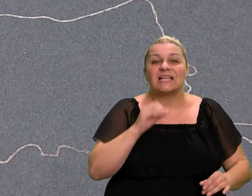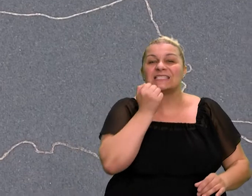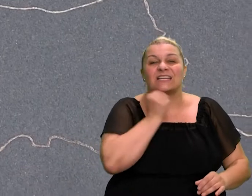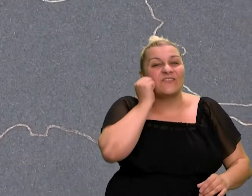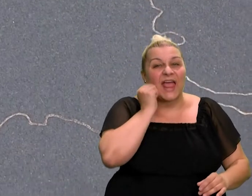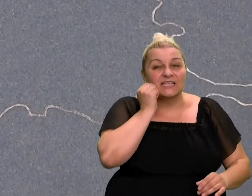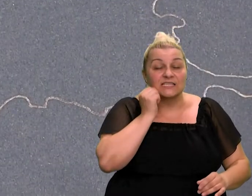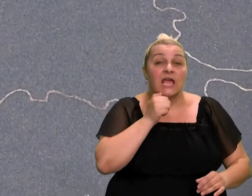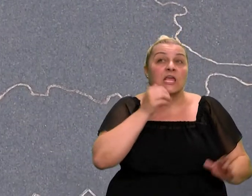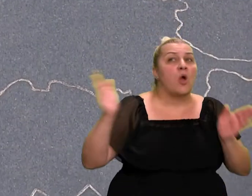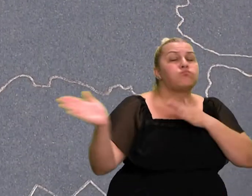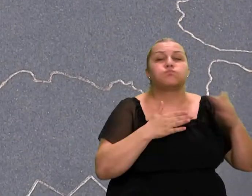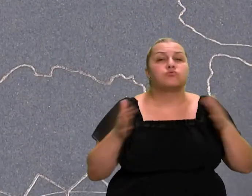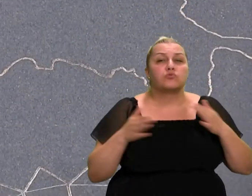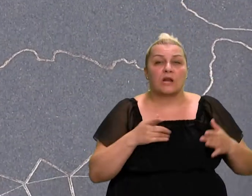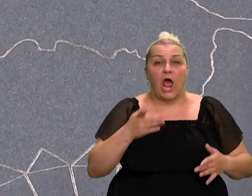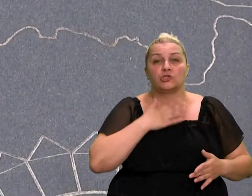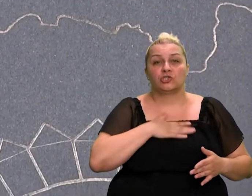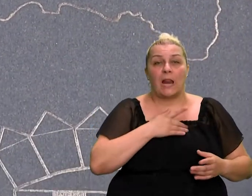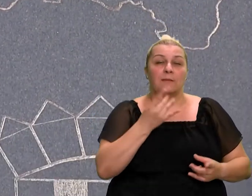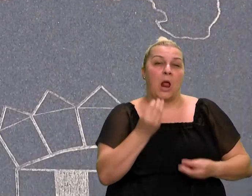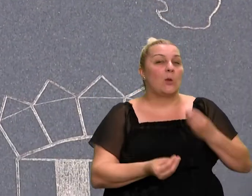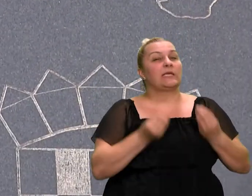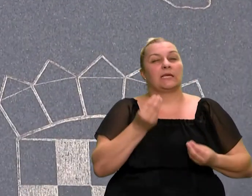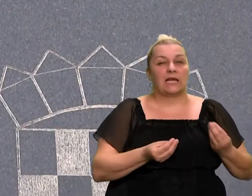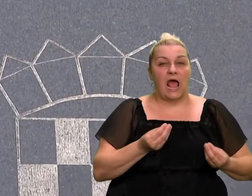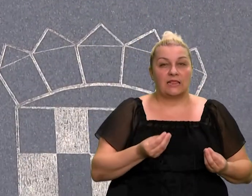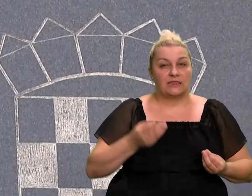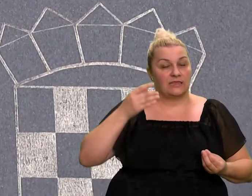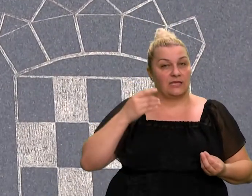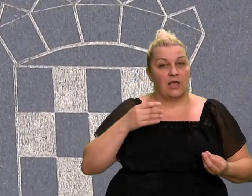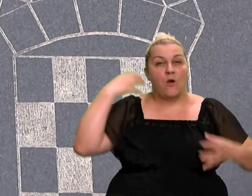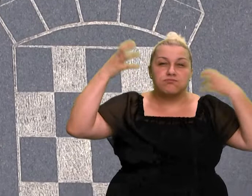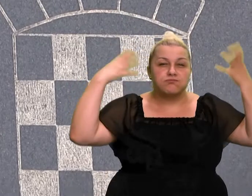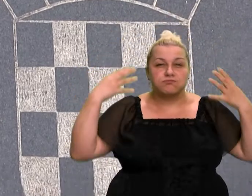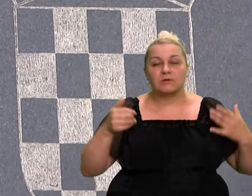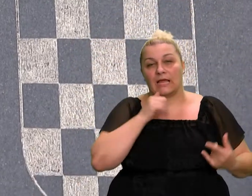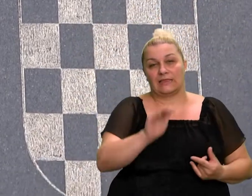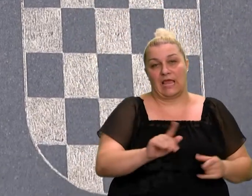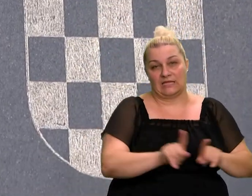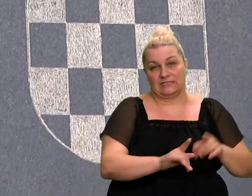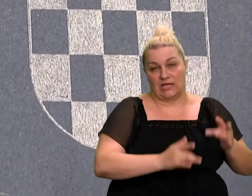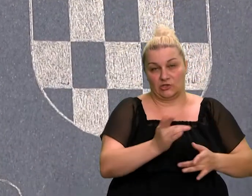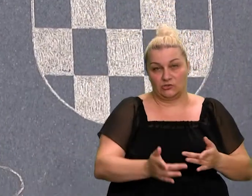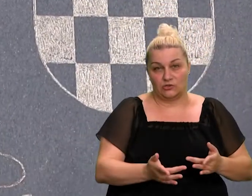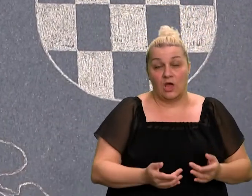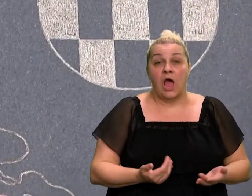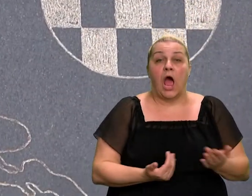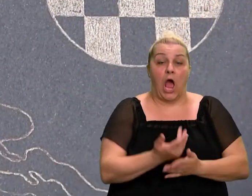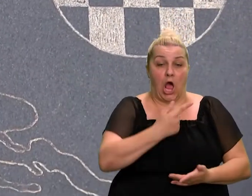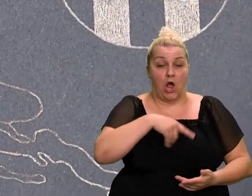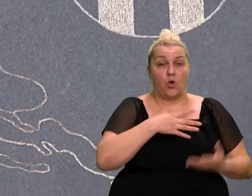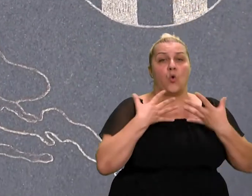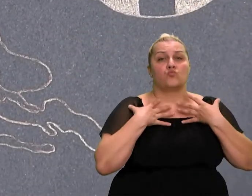i burom koja žudi da se proigra s našom kosom i kosom djece naše. Kad se